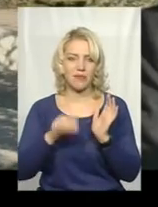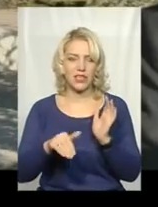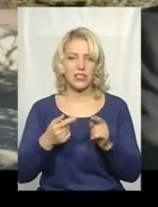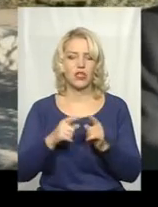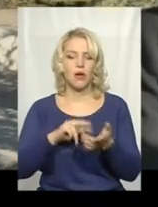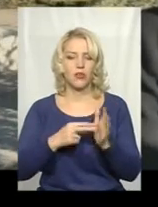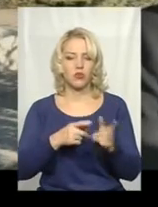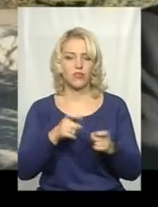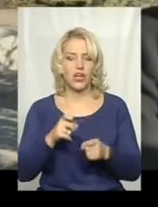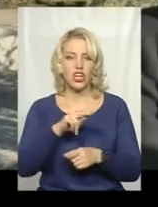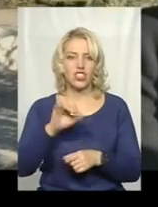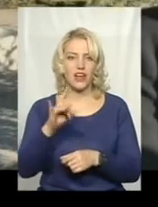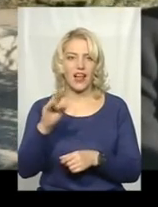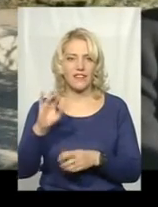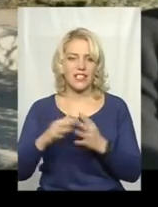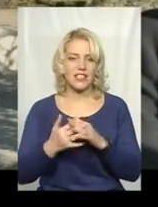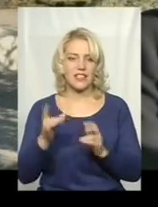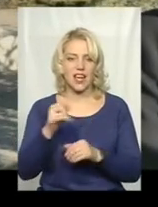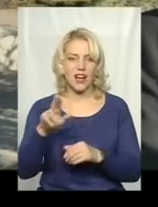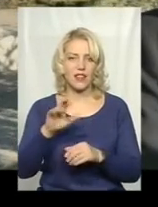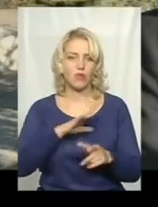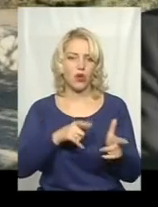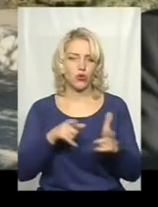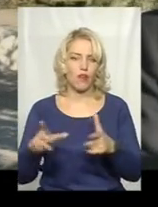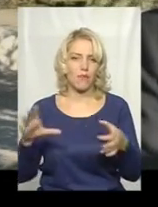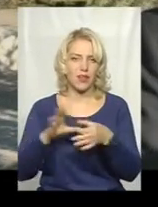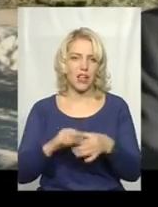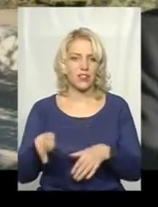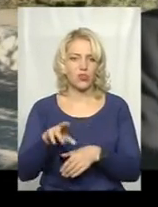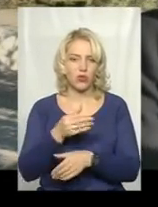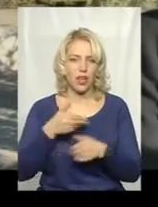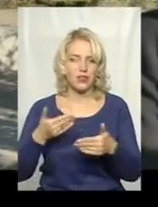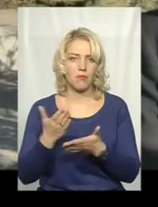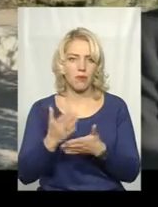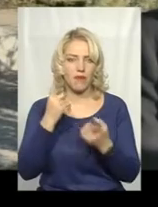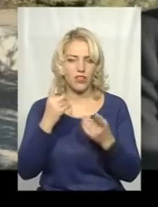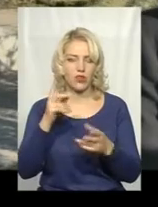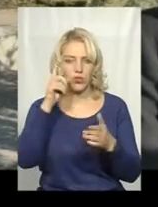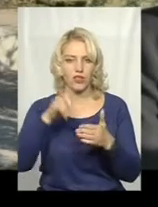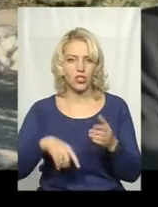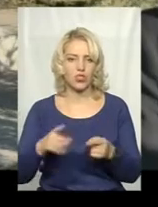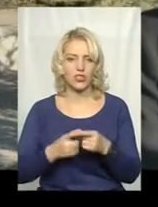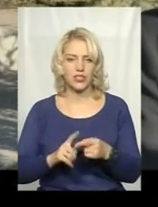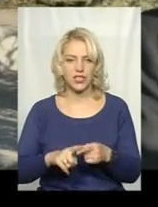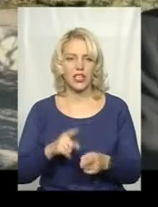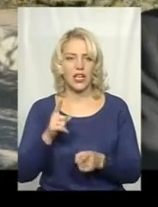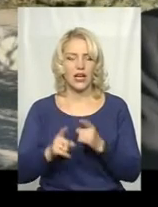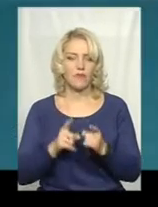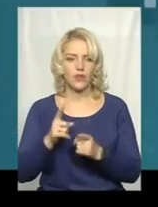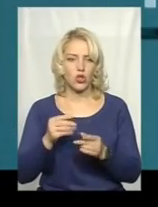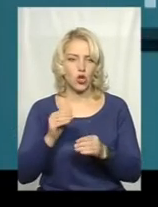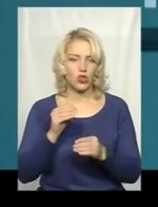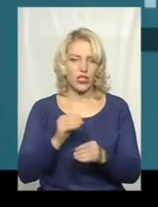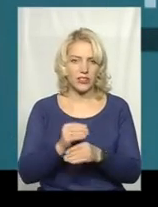Чернилівська сільська рада, вона найбільш була готова вже доєднатися до нас. І ми маємо велику надію, що цієї реверсної дотації вже в нас не